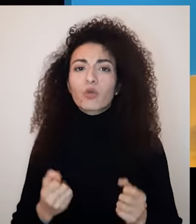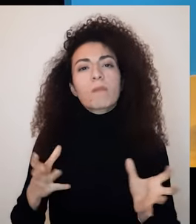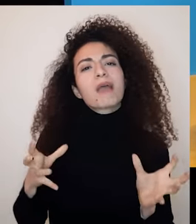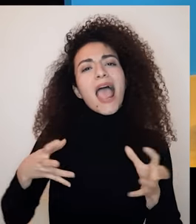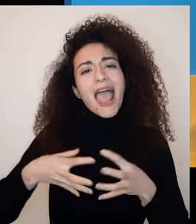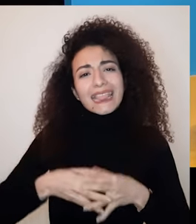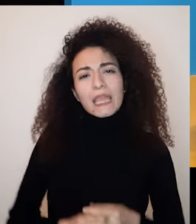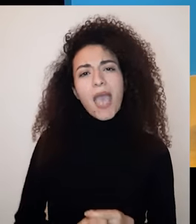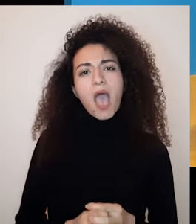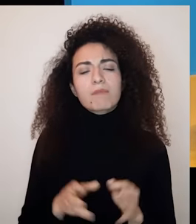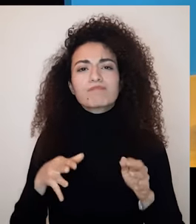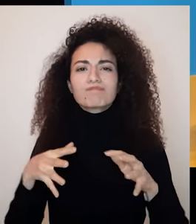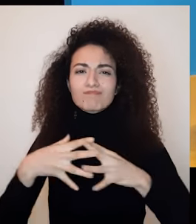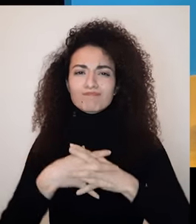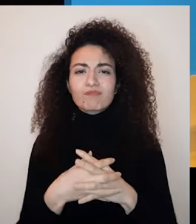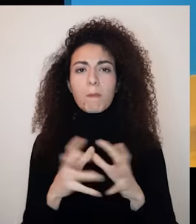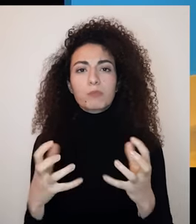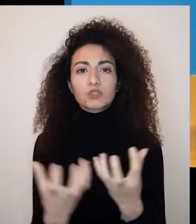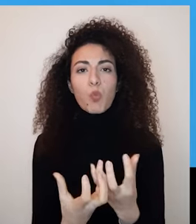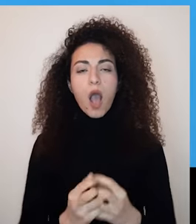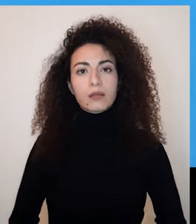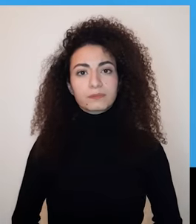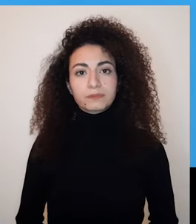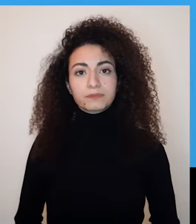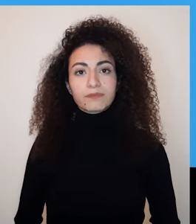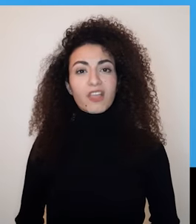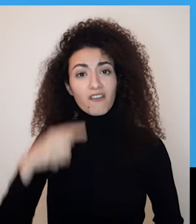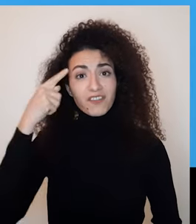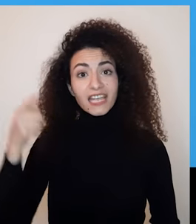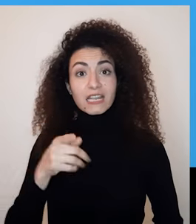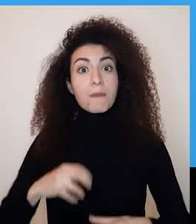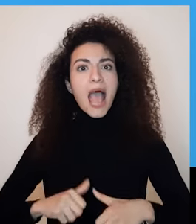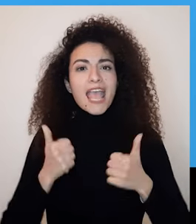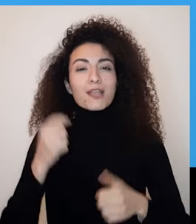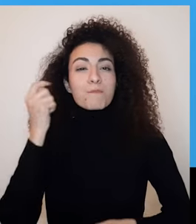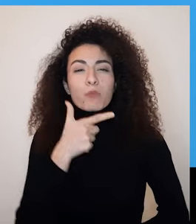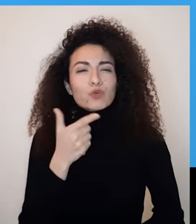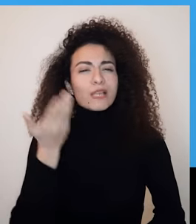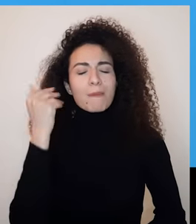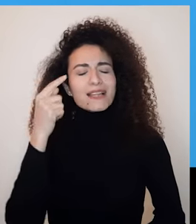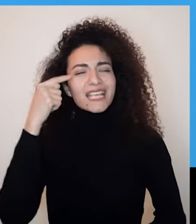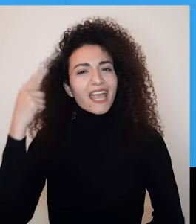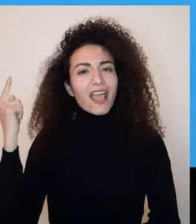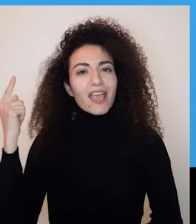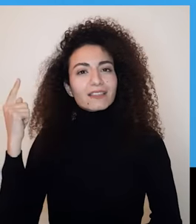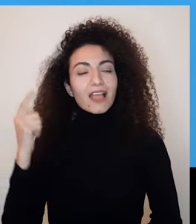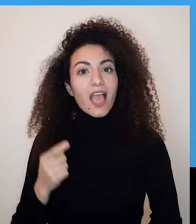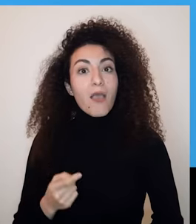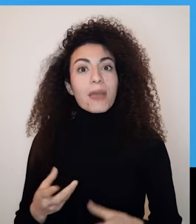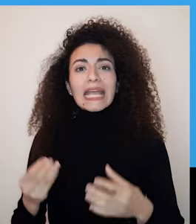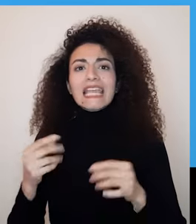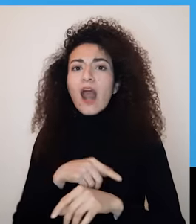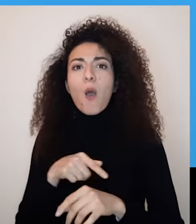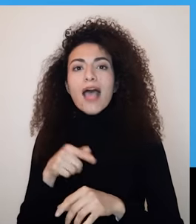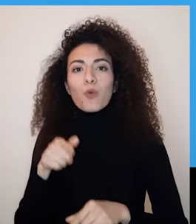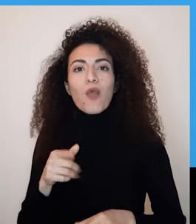لبناء المعنى بالحياة ولتحقيق النجاح فاكري مثلا بالفترات بحياتك لما كنت كتير سعيدة هاي